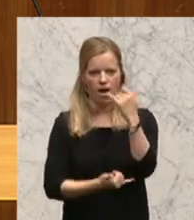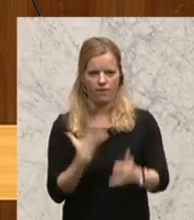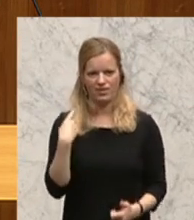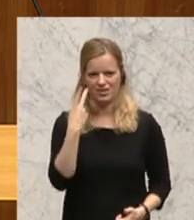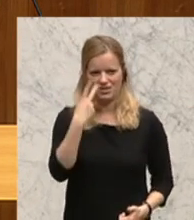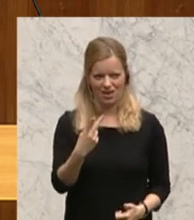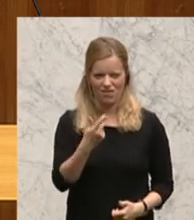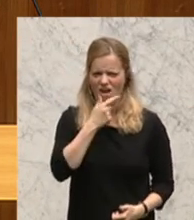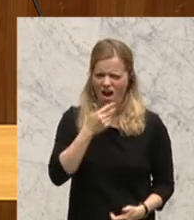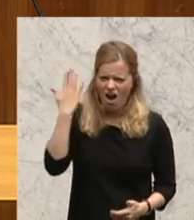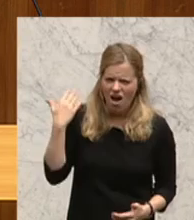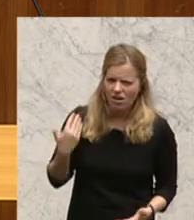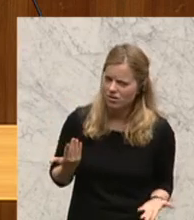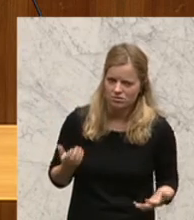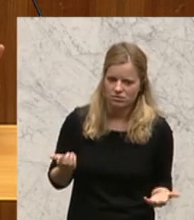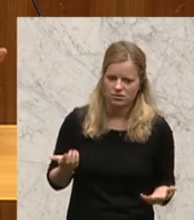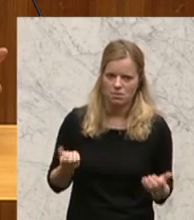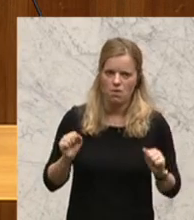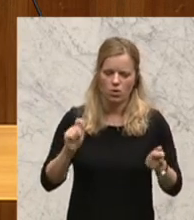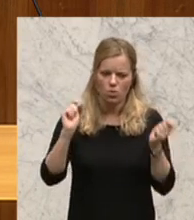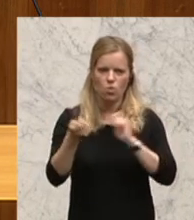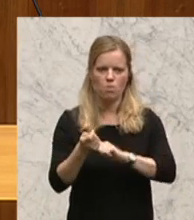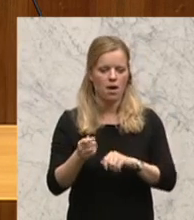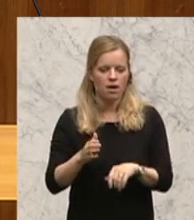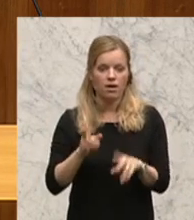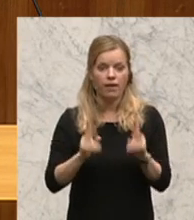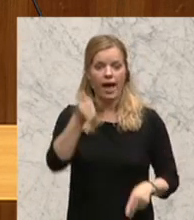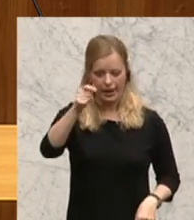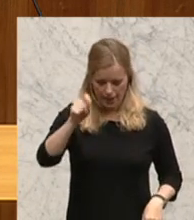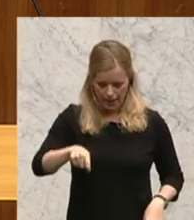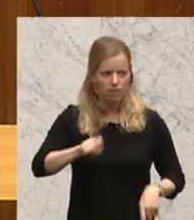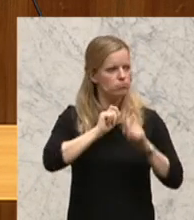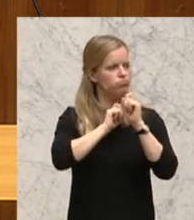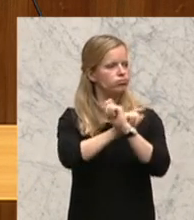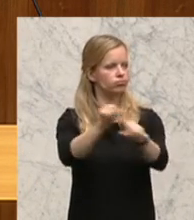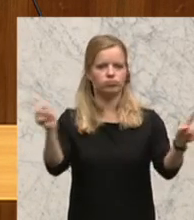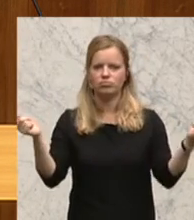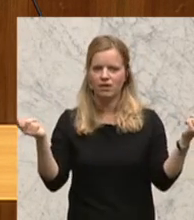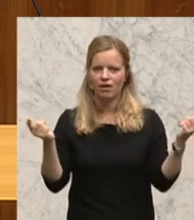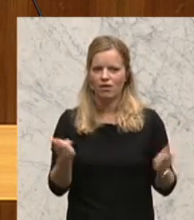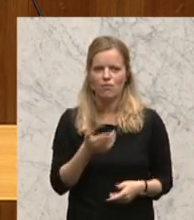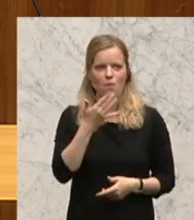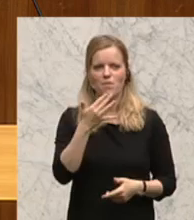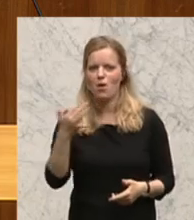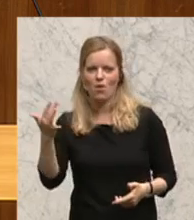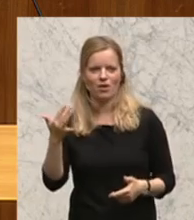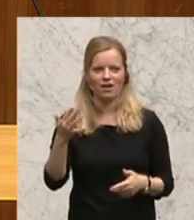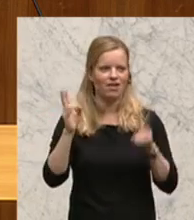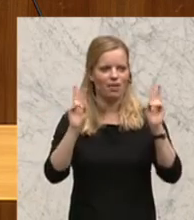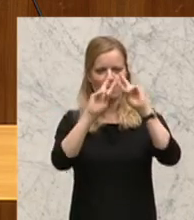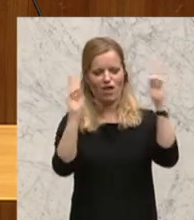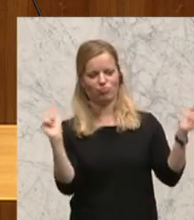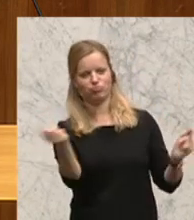möglich. Ich meine, ich kann per Mausklick Millionen um den Globus schicken, aber in der Politik haben wir irgendwie die Einbindung noch nicht zurecht geschafft. Und deswegen sagen wir,